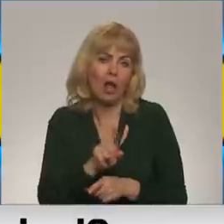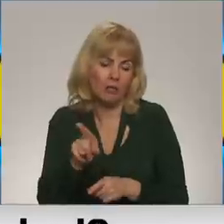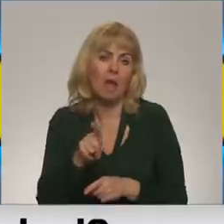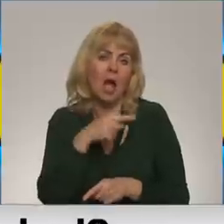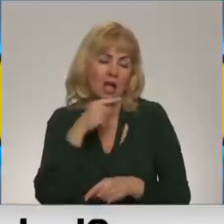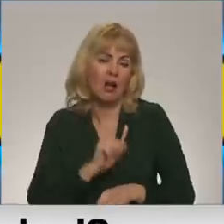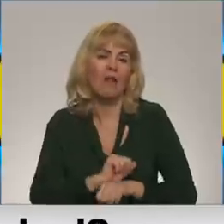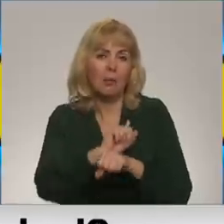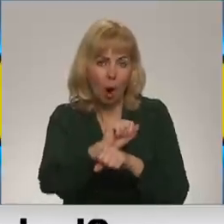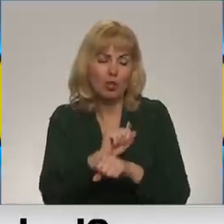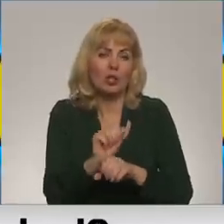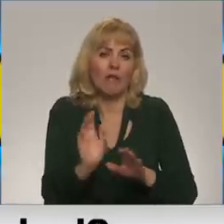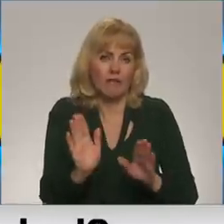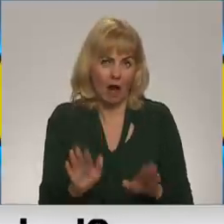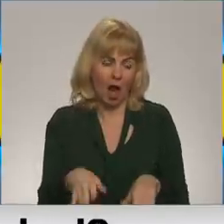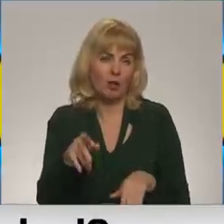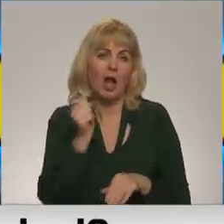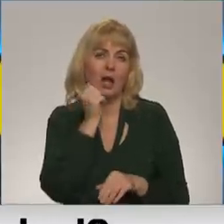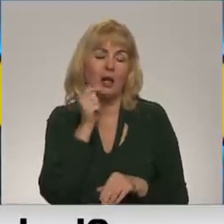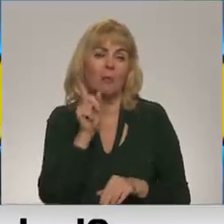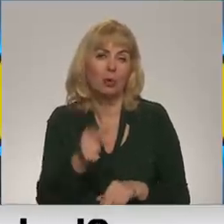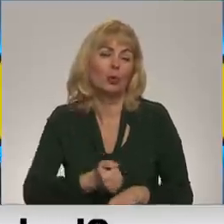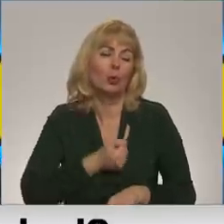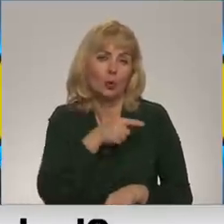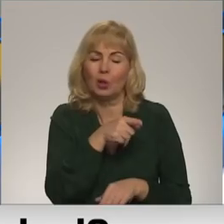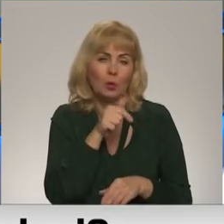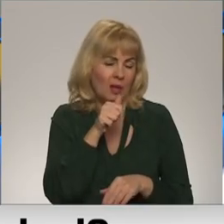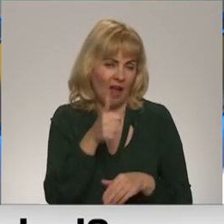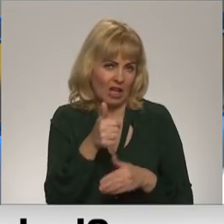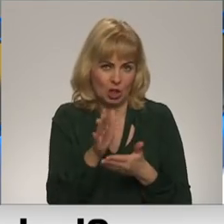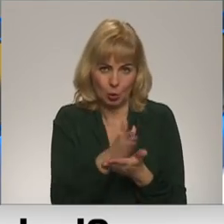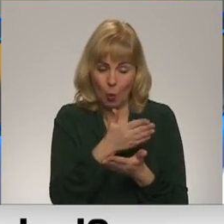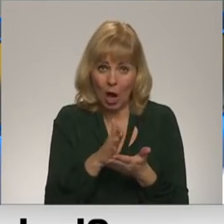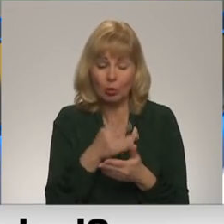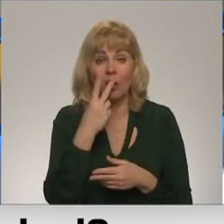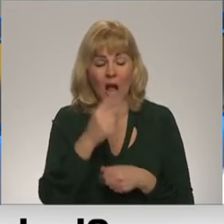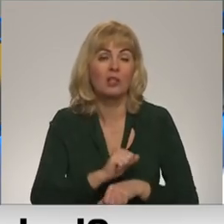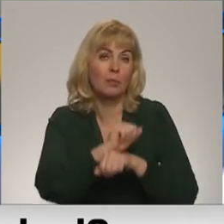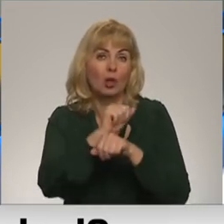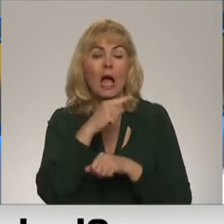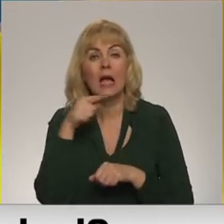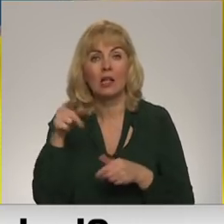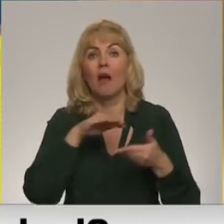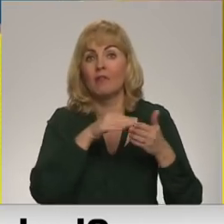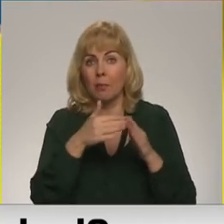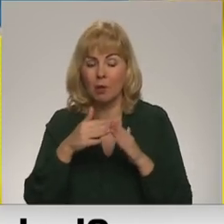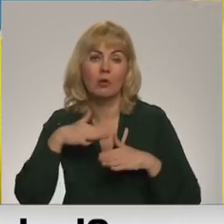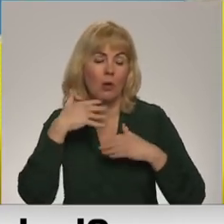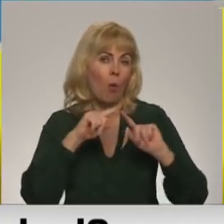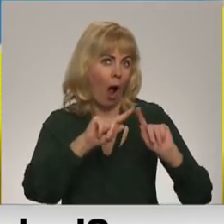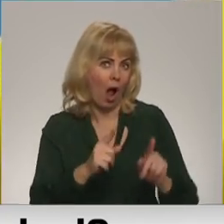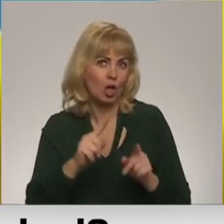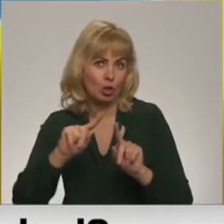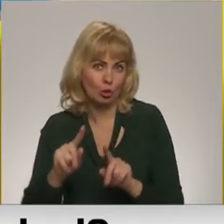protestī varētu būt kriem līdz brūtāk tikt ar to galā. Mēs redzam šos protestus arī Krievijas pilsētās, ļoti daudz aizturēto.